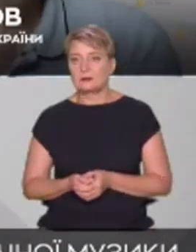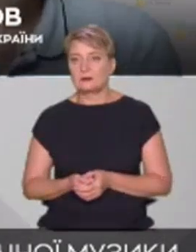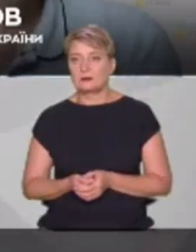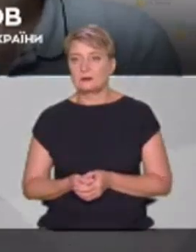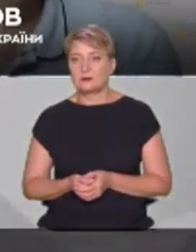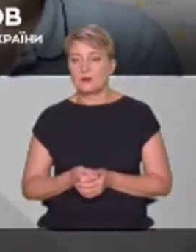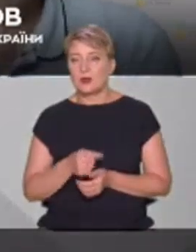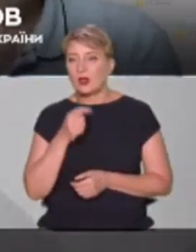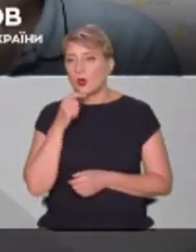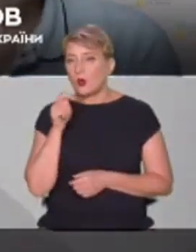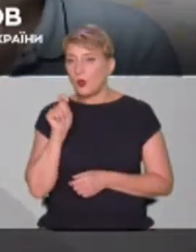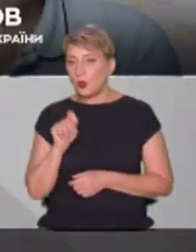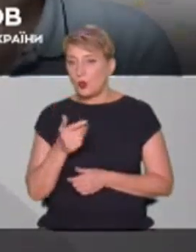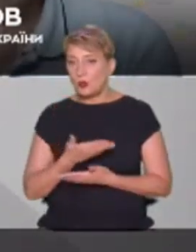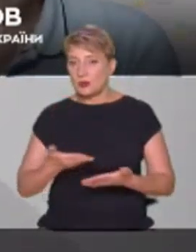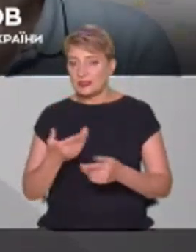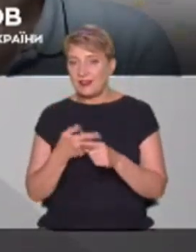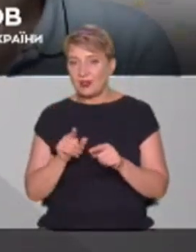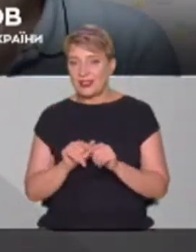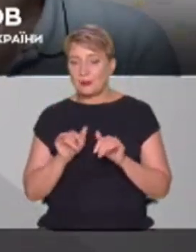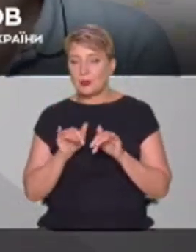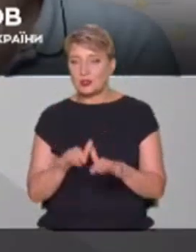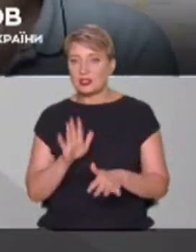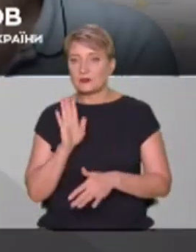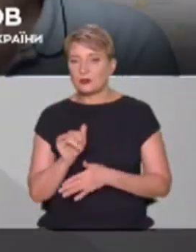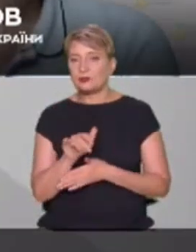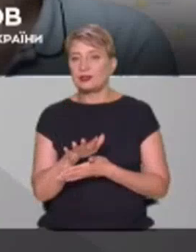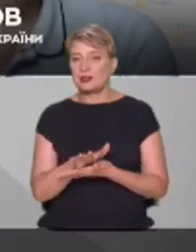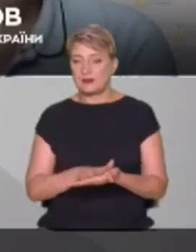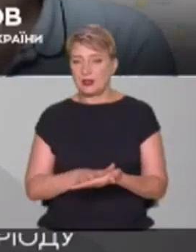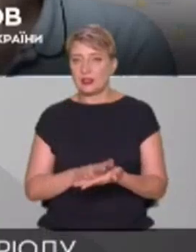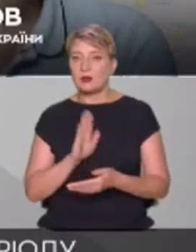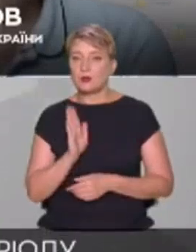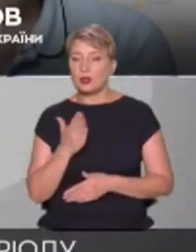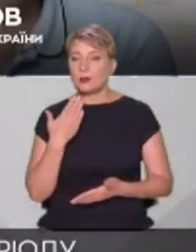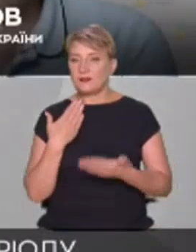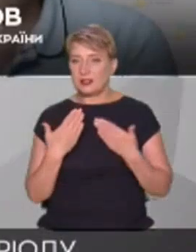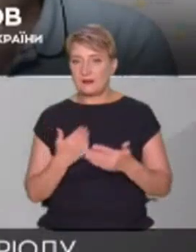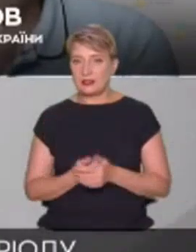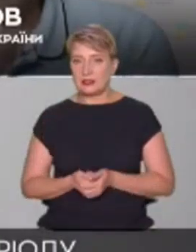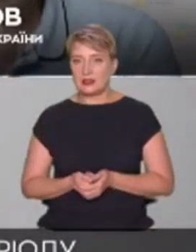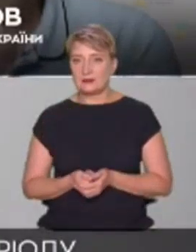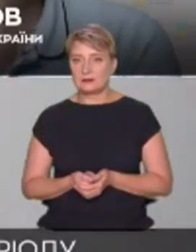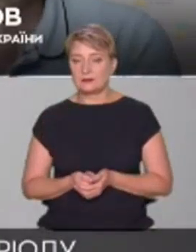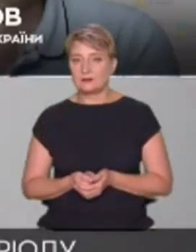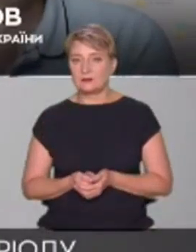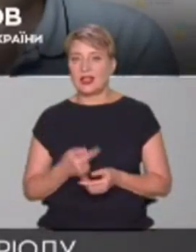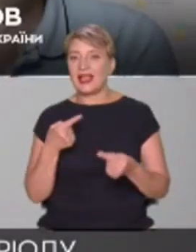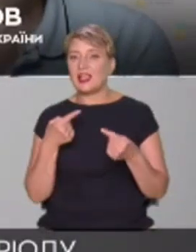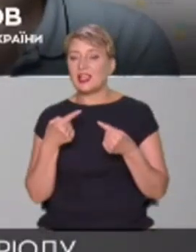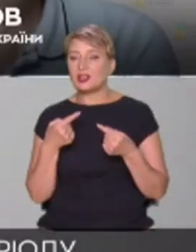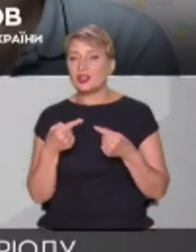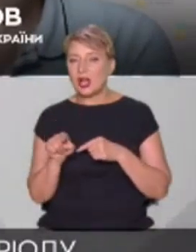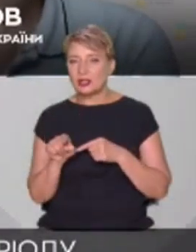процес цей буде тривати, але, звісно, ми будемо ставитися і інакше будувати